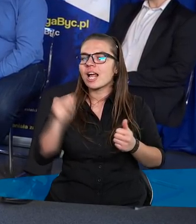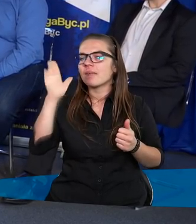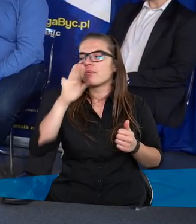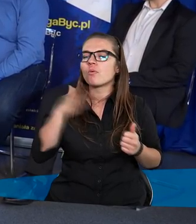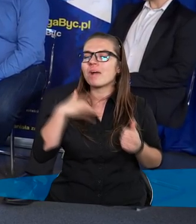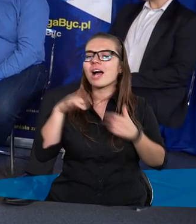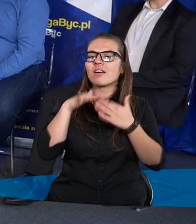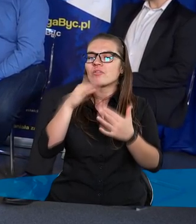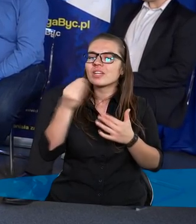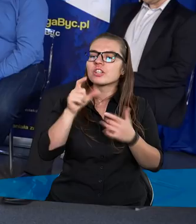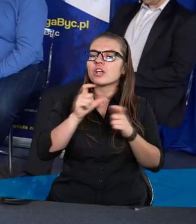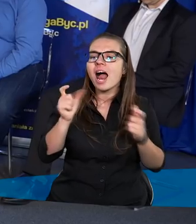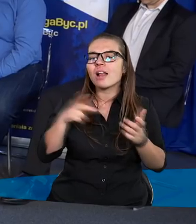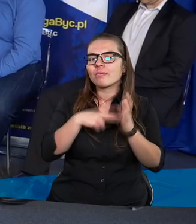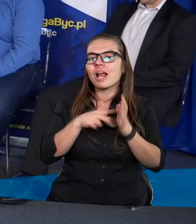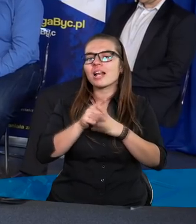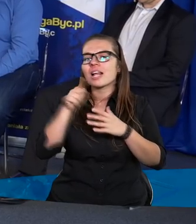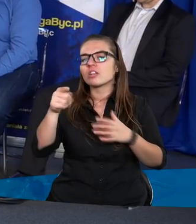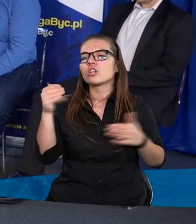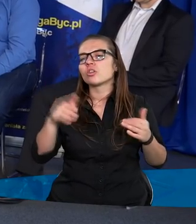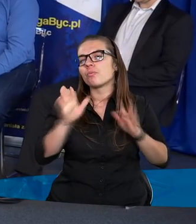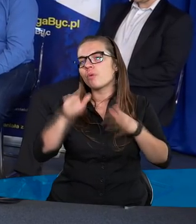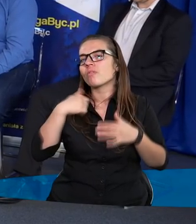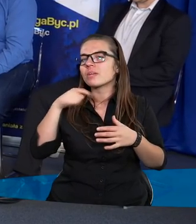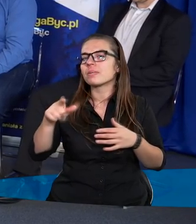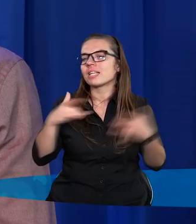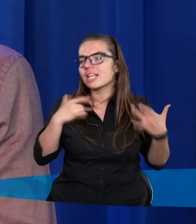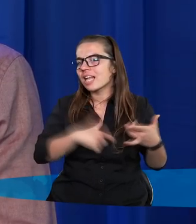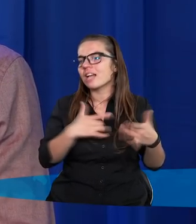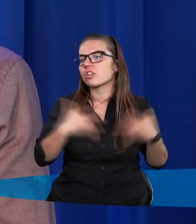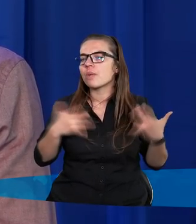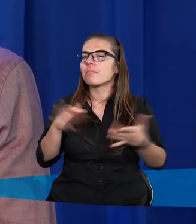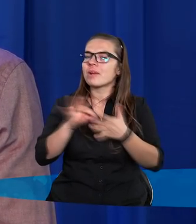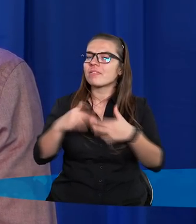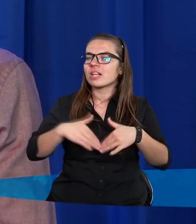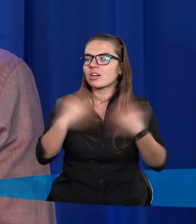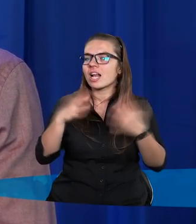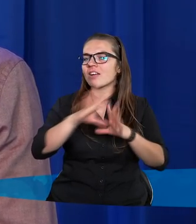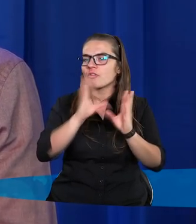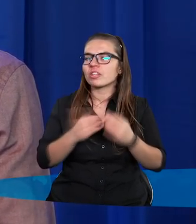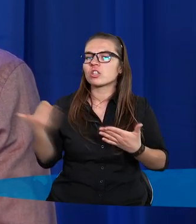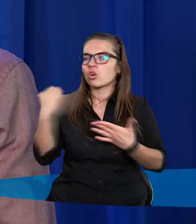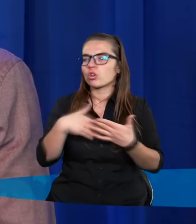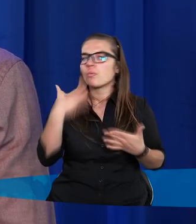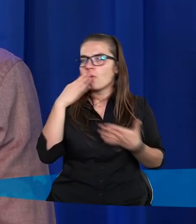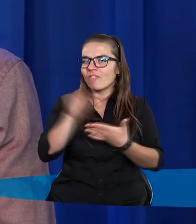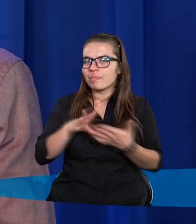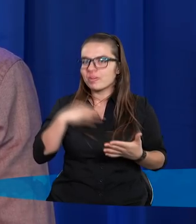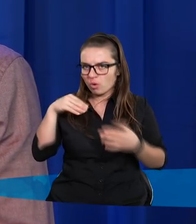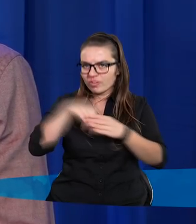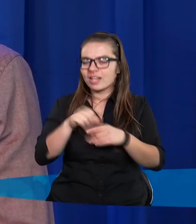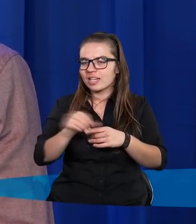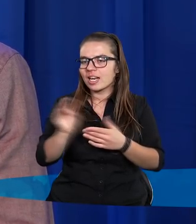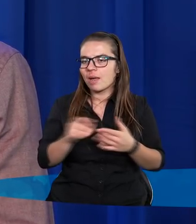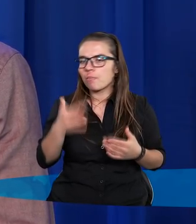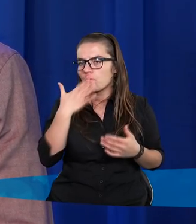Pan Bóg ma swoje plany, że jeszcze pozwala, żeby Jego serce cierpiało. Ale pewnego dnia, jak to wszystko się skończy, bo o tym mówi Pismo Święte